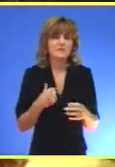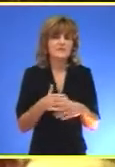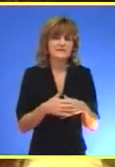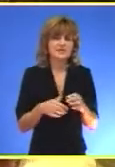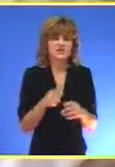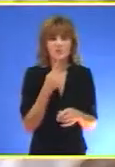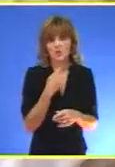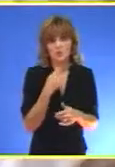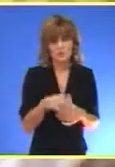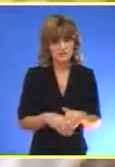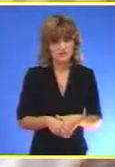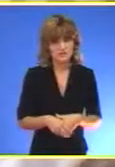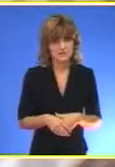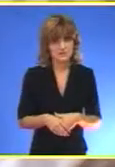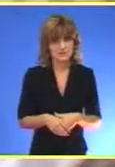muzičke ukuse